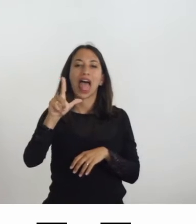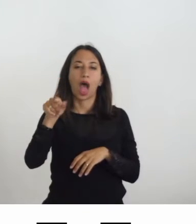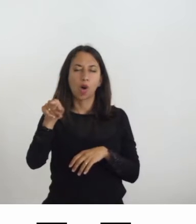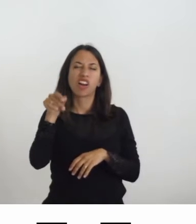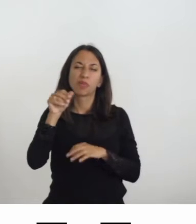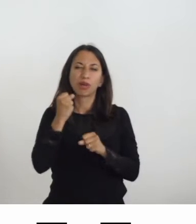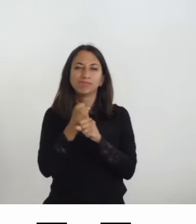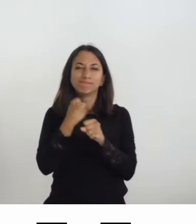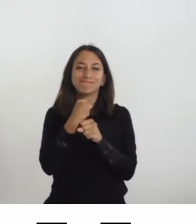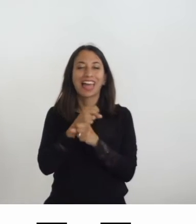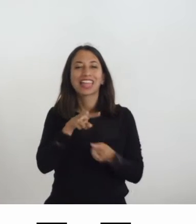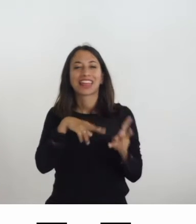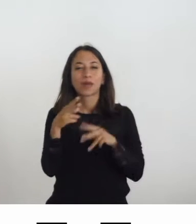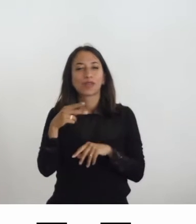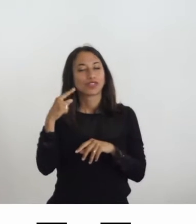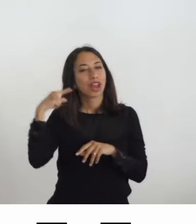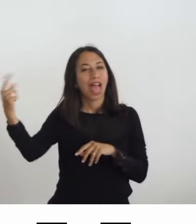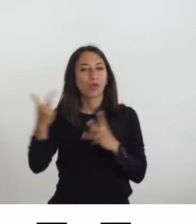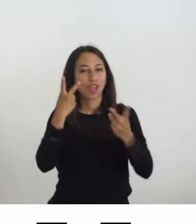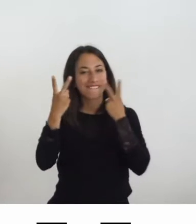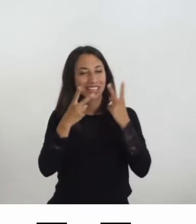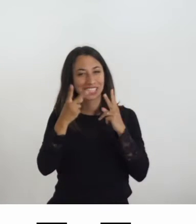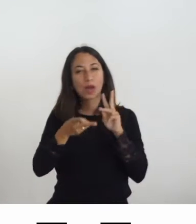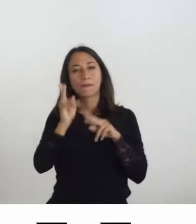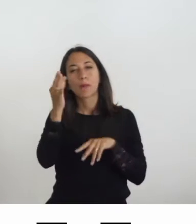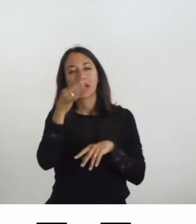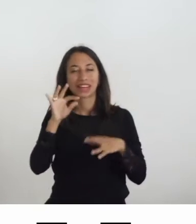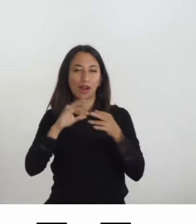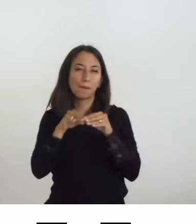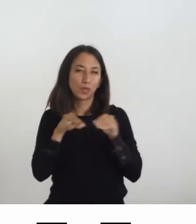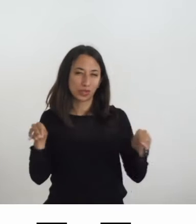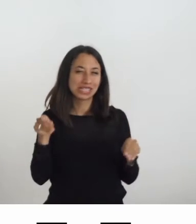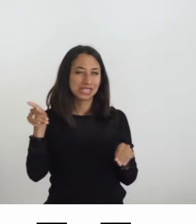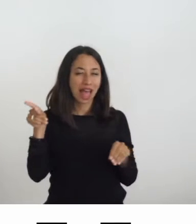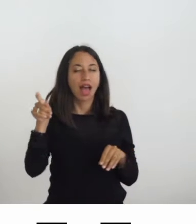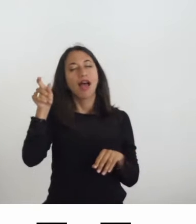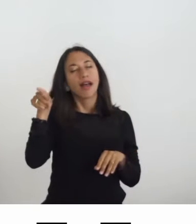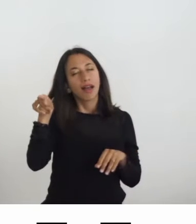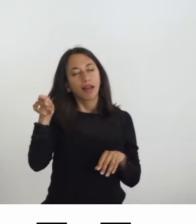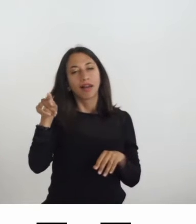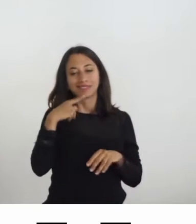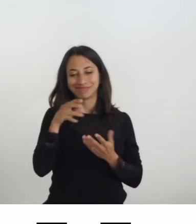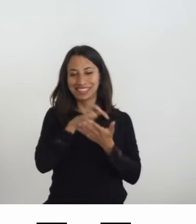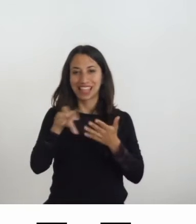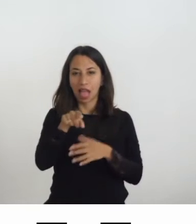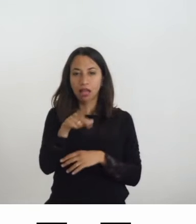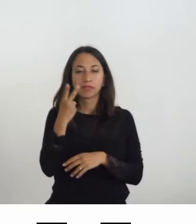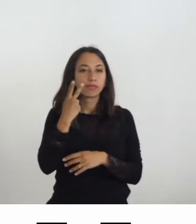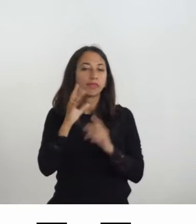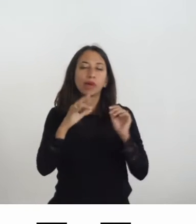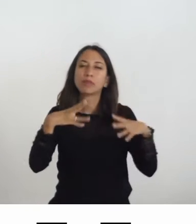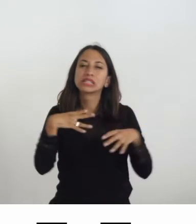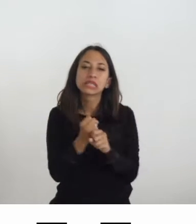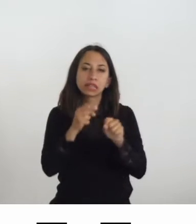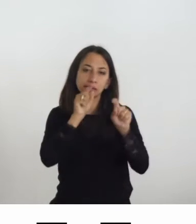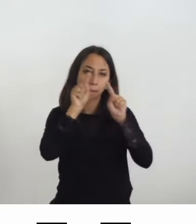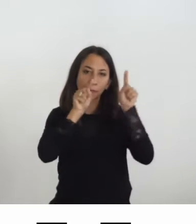audiovisiva in particolare applicato al museale dove appunto sono sintetizzati quelli